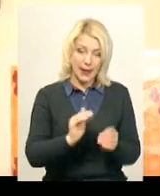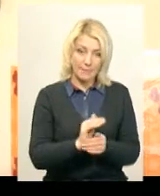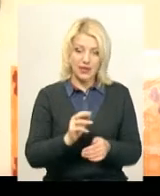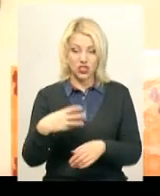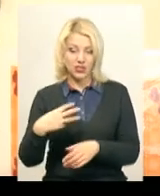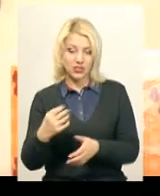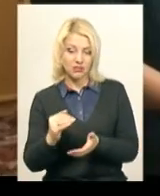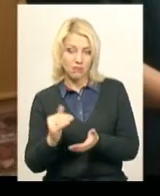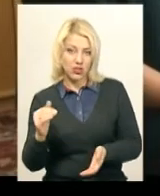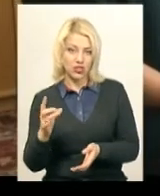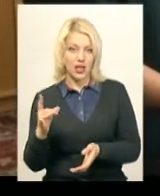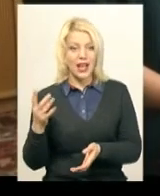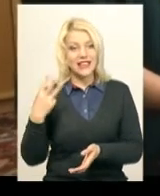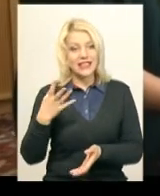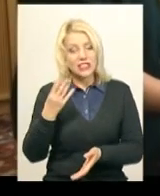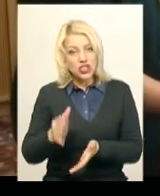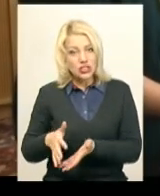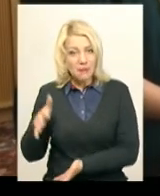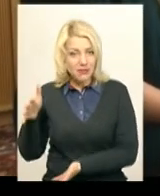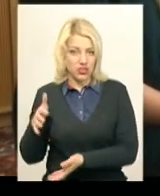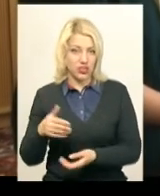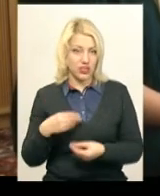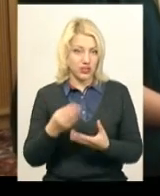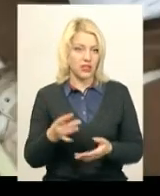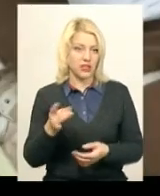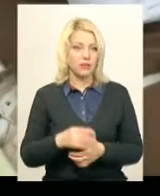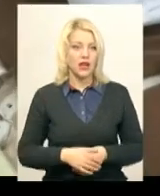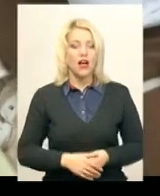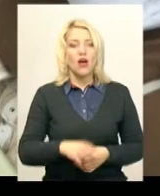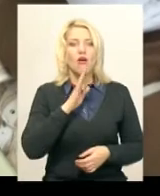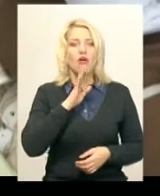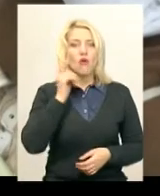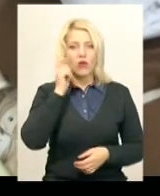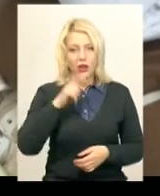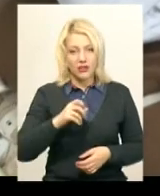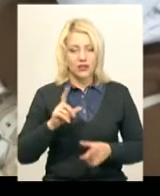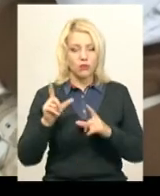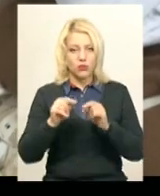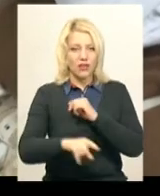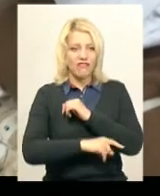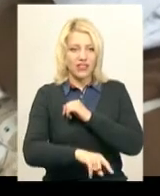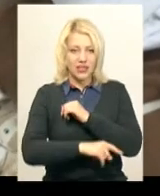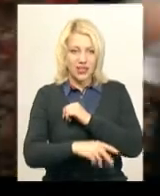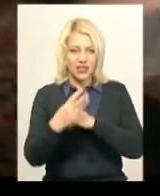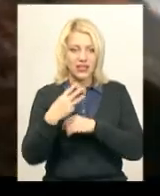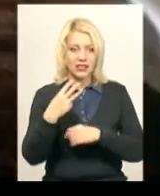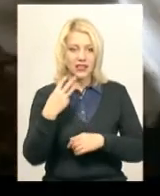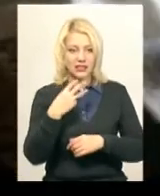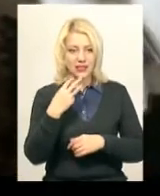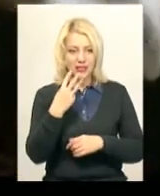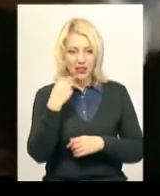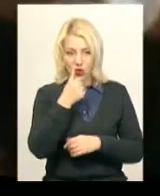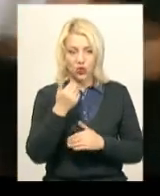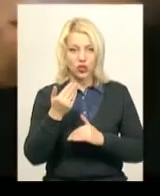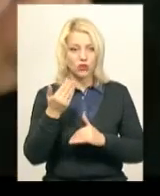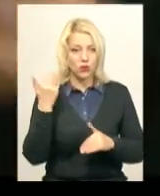більших і 30 ще більше. Українка Оксана Сьомок переїхала до Фінляндії 5 років тому. За цей час у жінки народилась перша дитина. Оксана